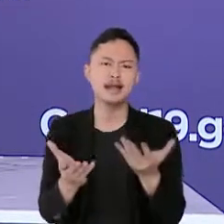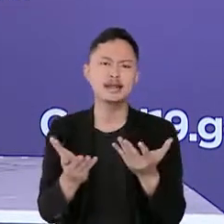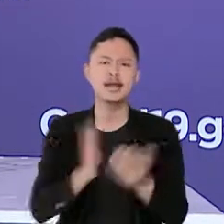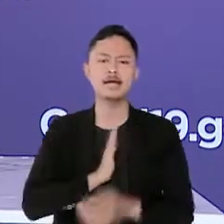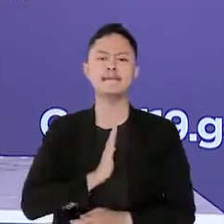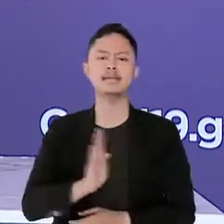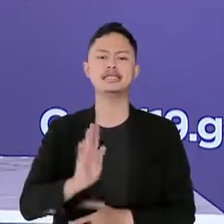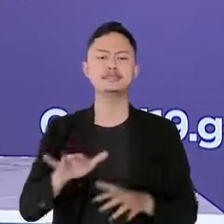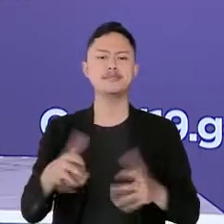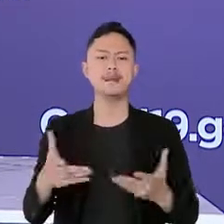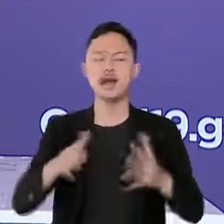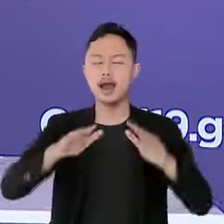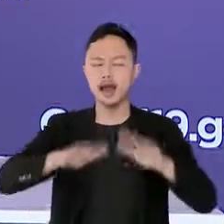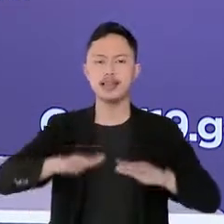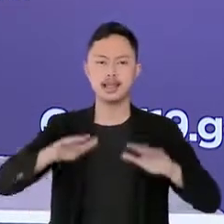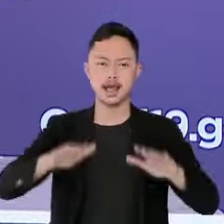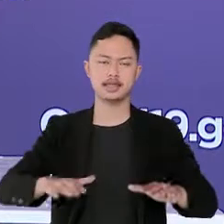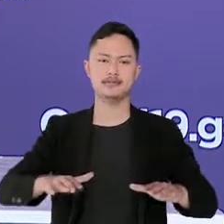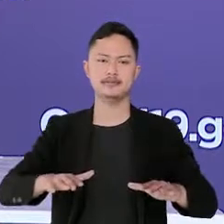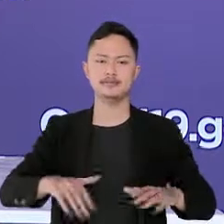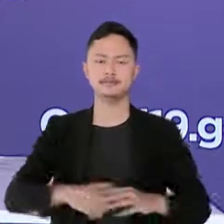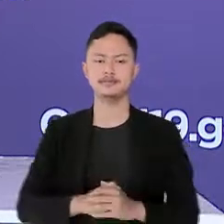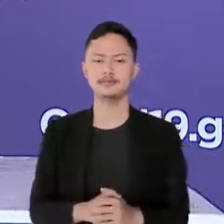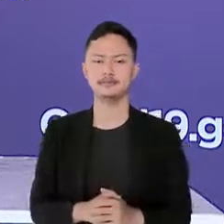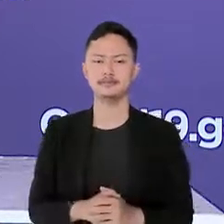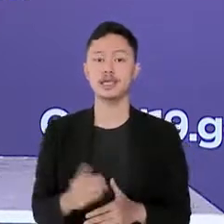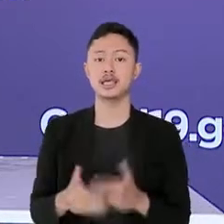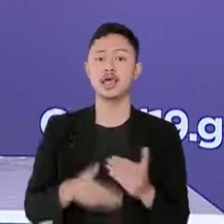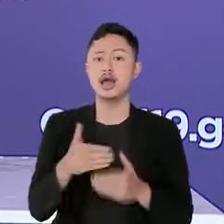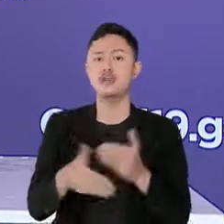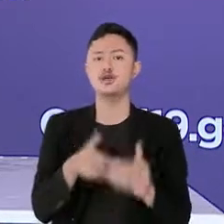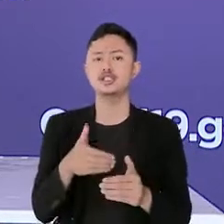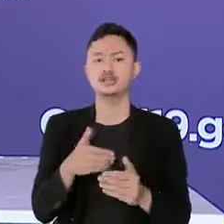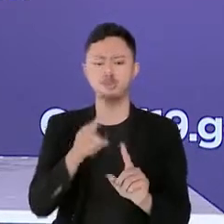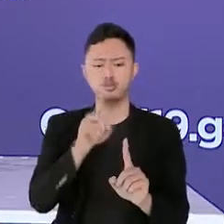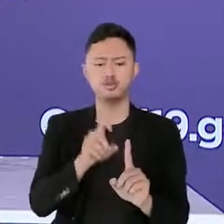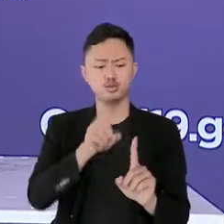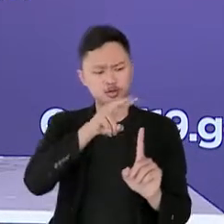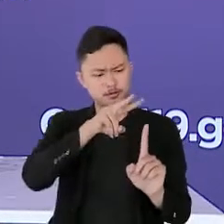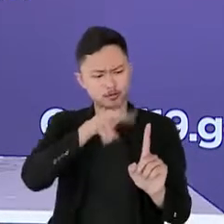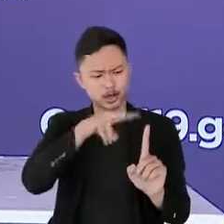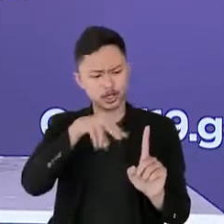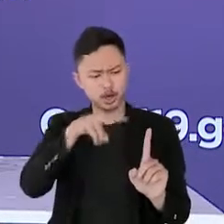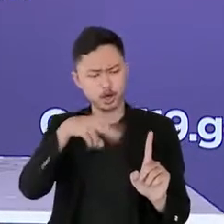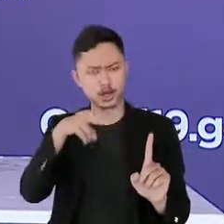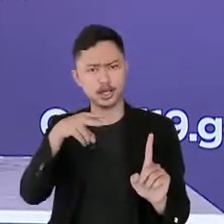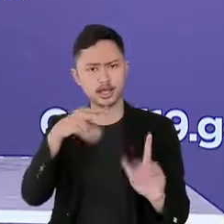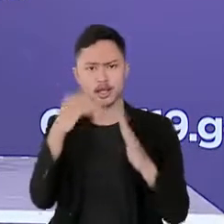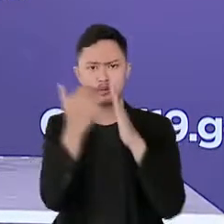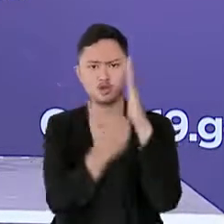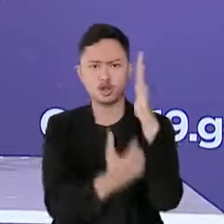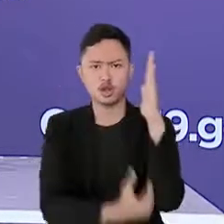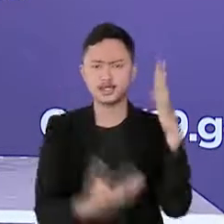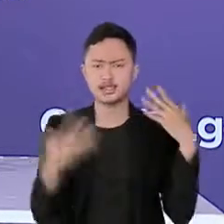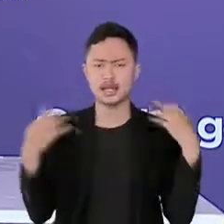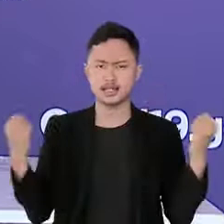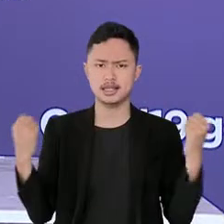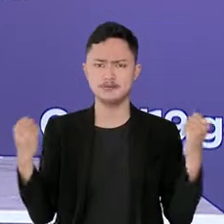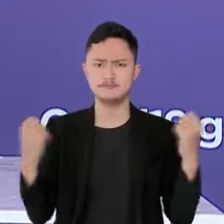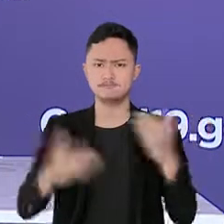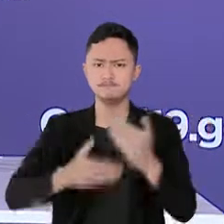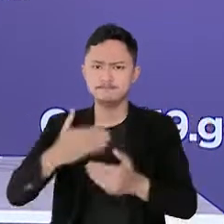ip kehatianhatian dalam pelaksanaannya pun dilakukan monitoring dan evaluasi protokol kesehatan berkelanjutan